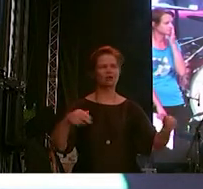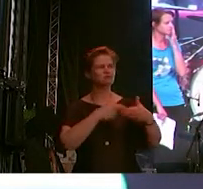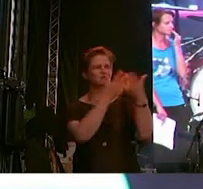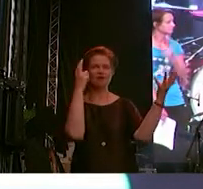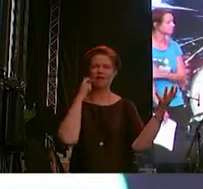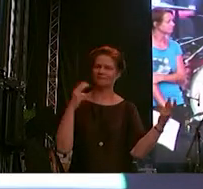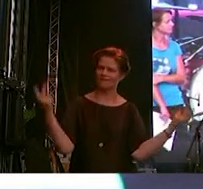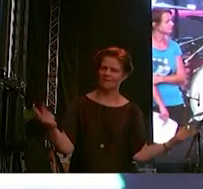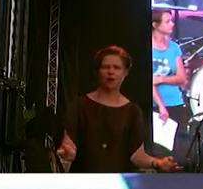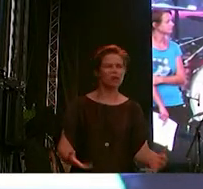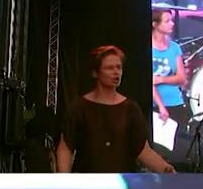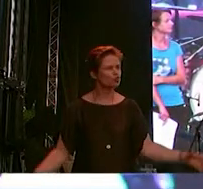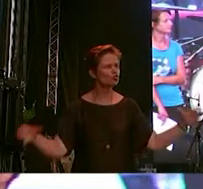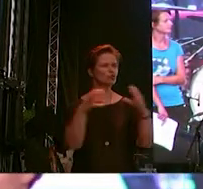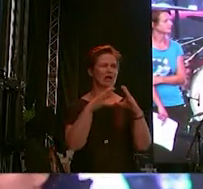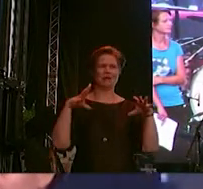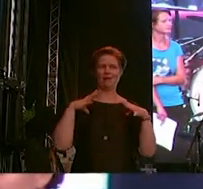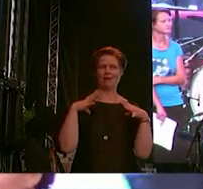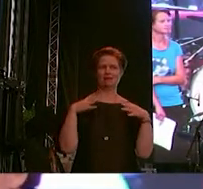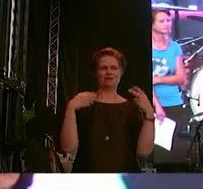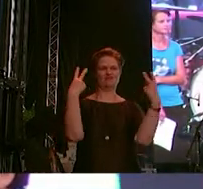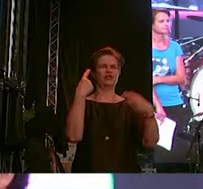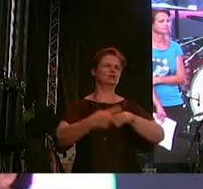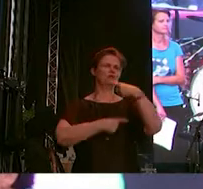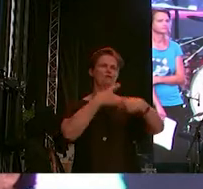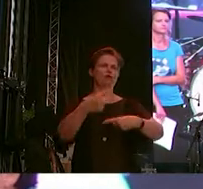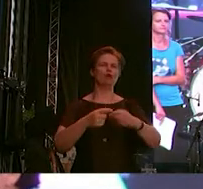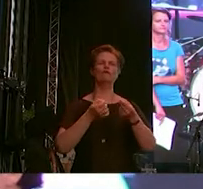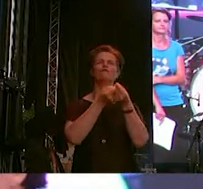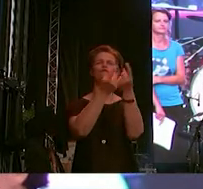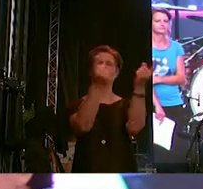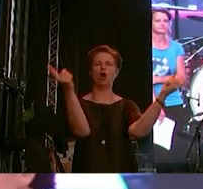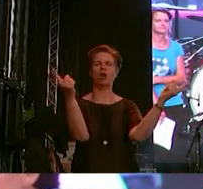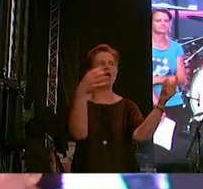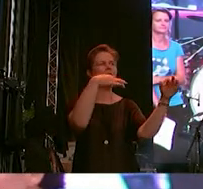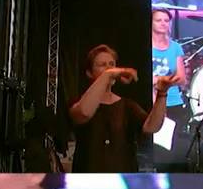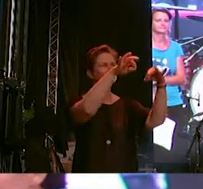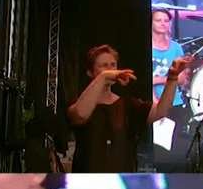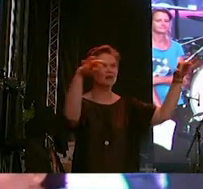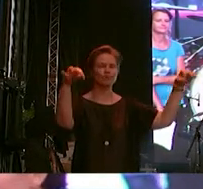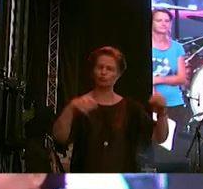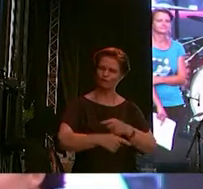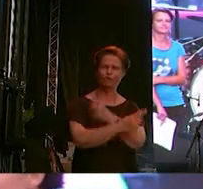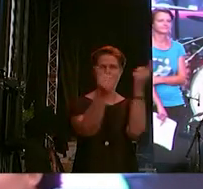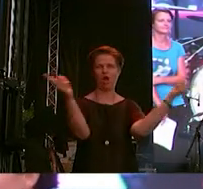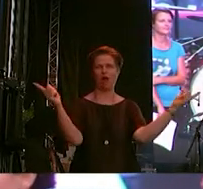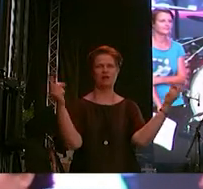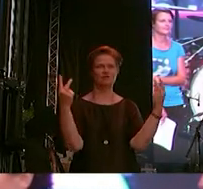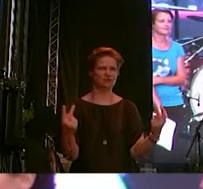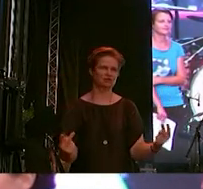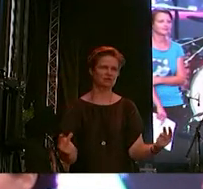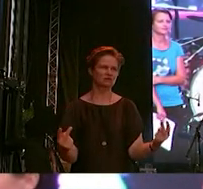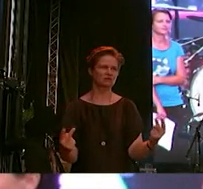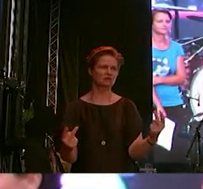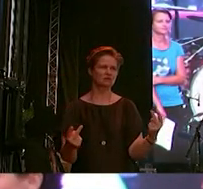Wie wir hier zusammenleben, spielt eine große Rolle für alle Einzelnen von uns. Damit